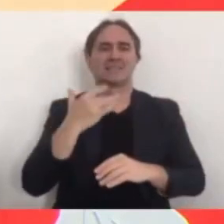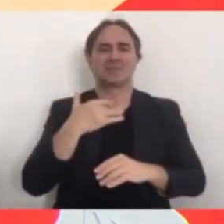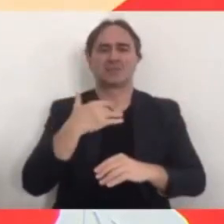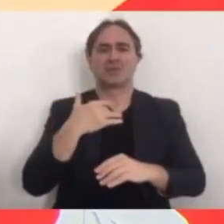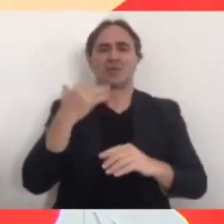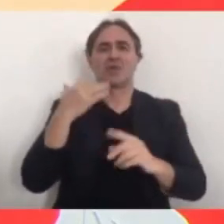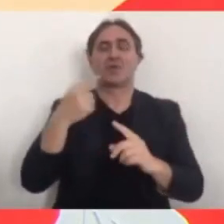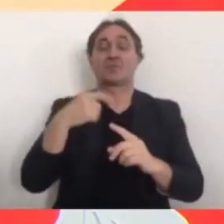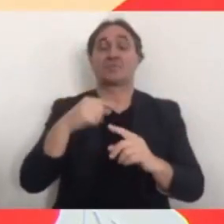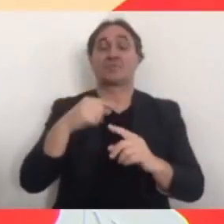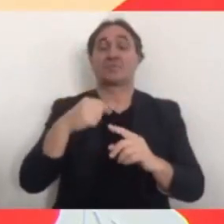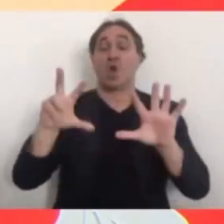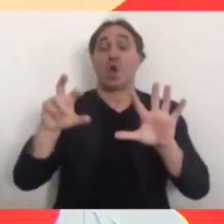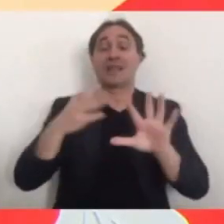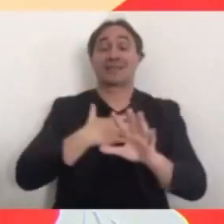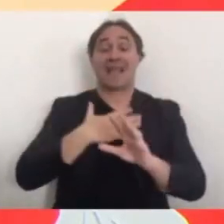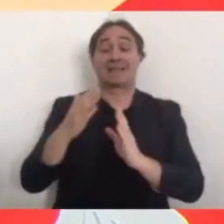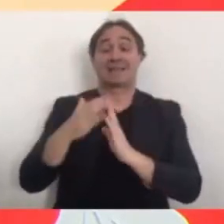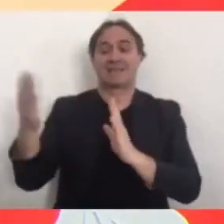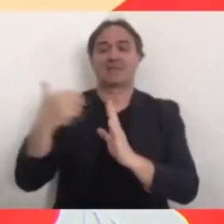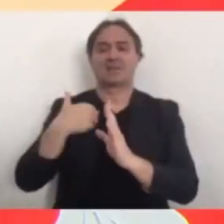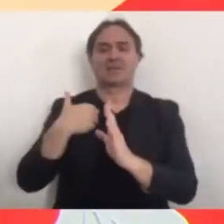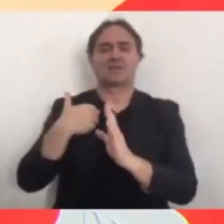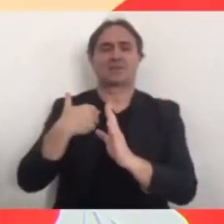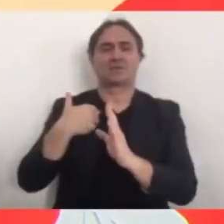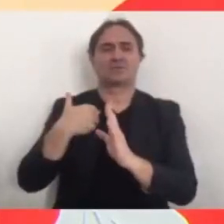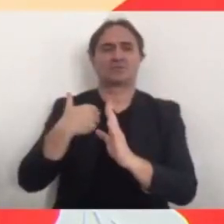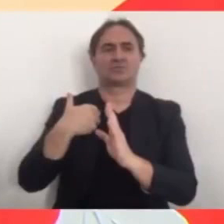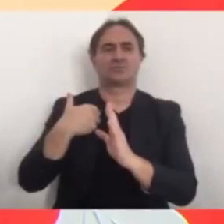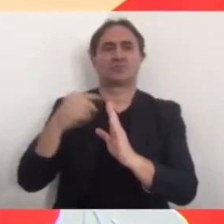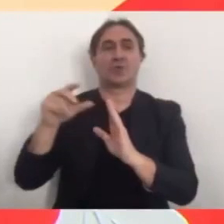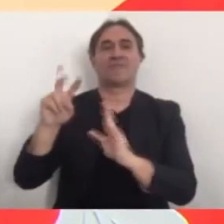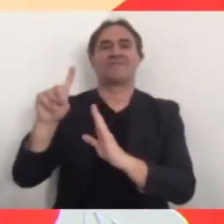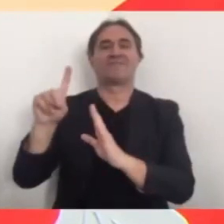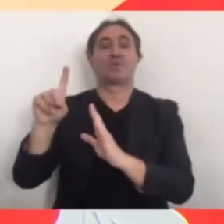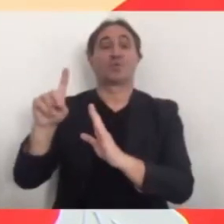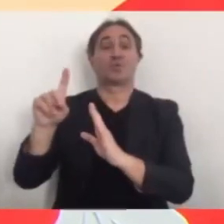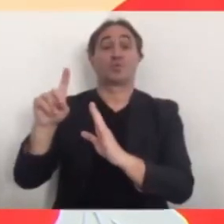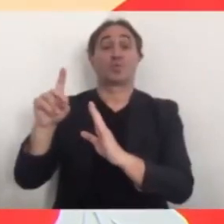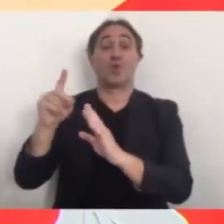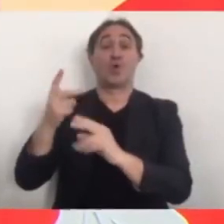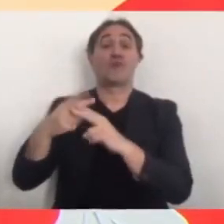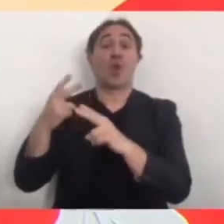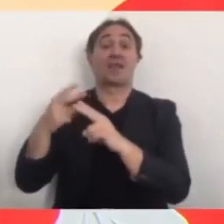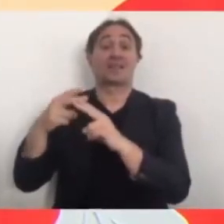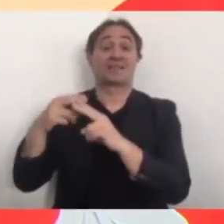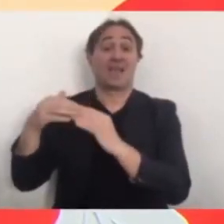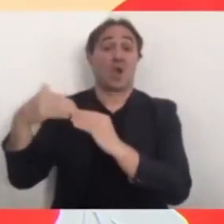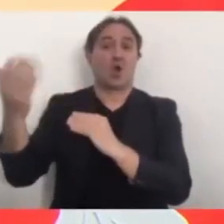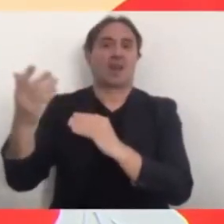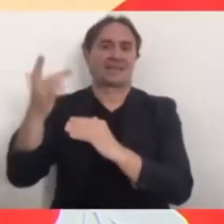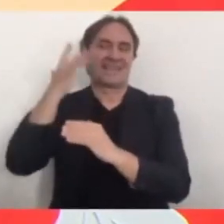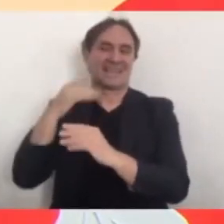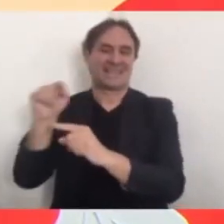di otto volte superiore di finire nelle terapie intensive per i non vaccinati. Quindi è